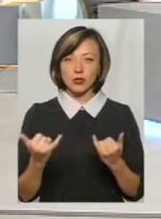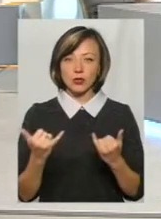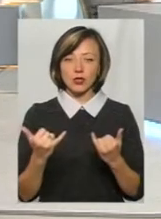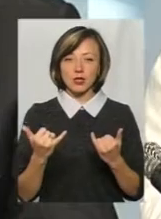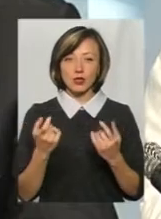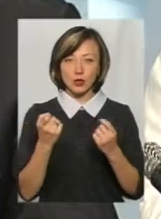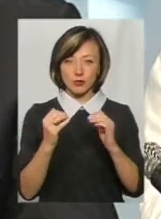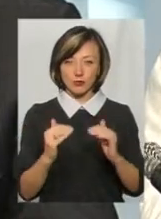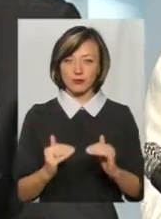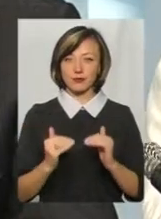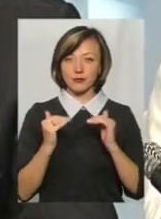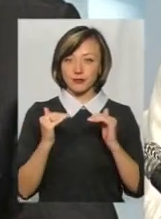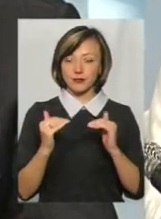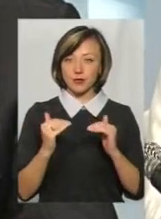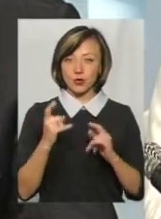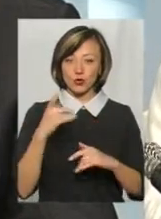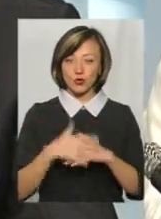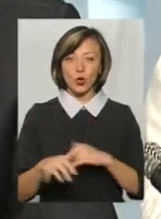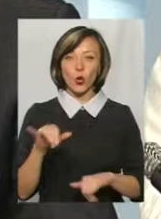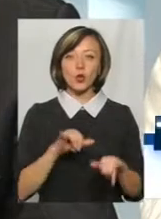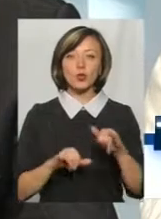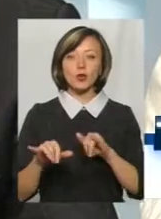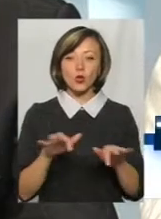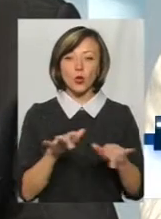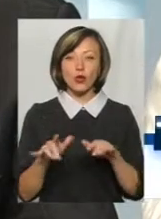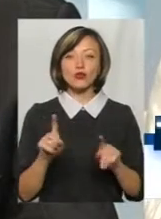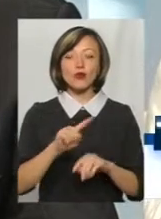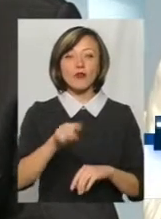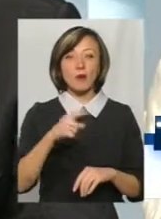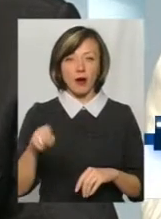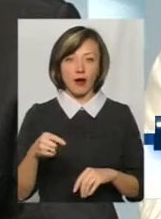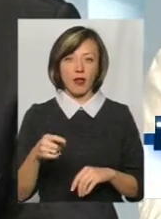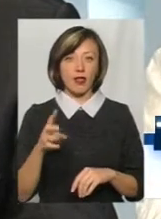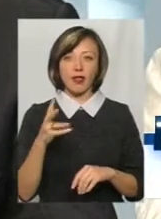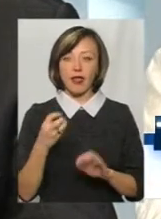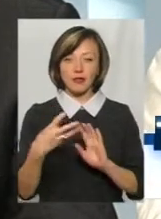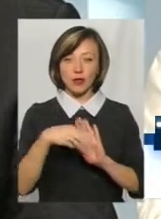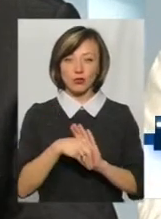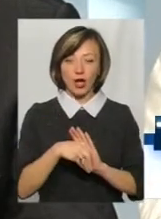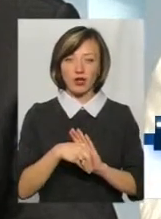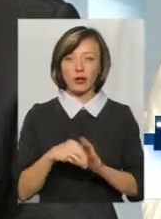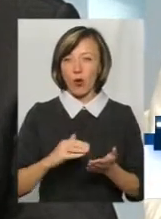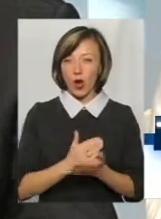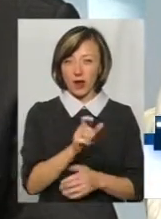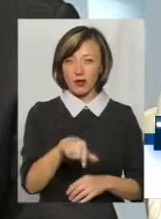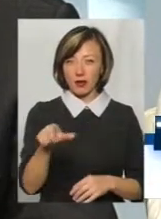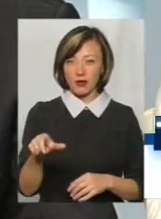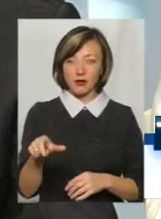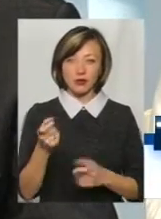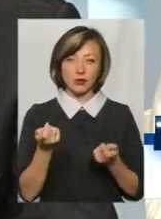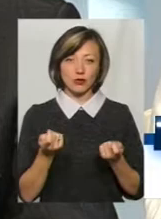виросла, і вона розуміє, куди вона йде і що вона вимагає. Не залучати тут політиків було, мені здається,